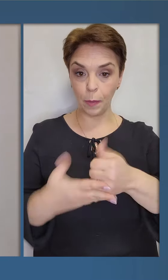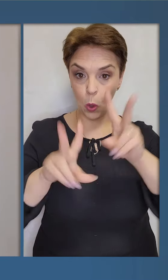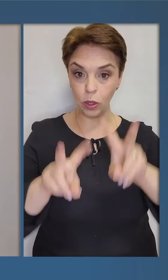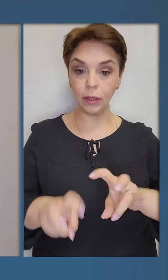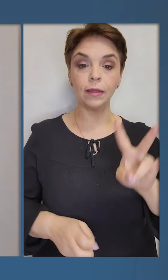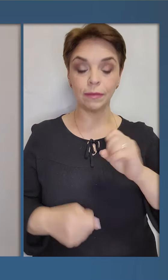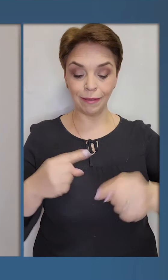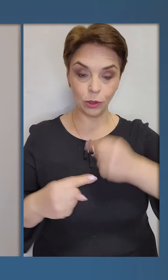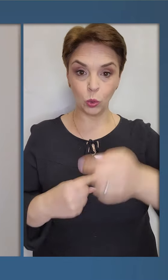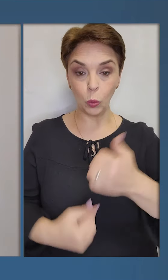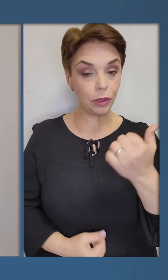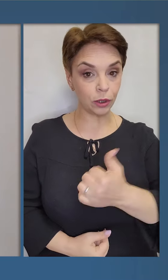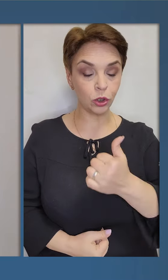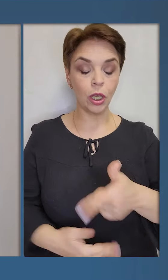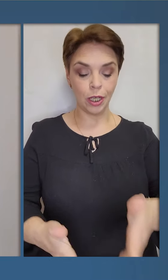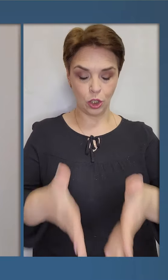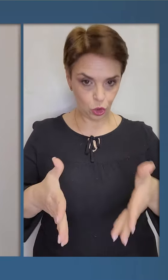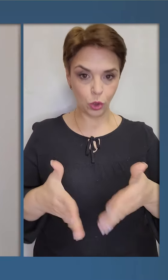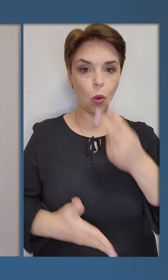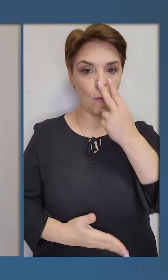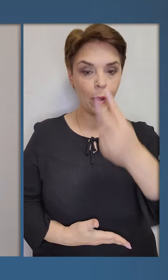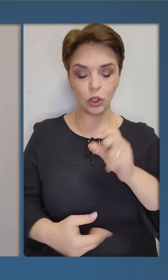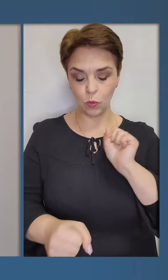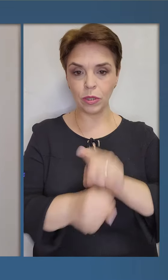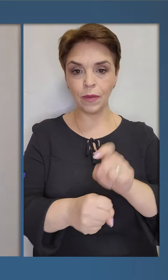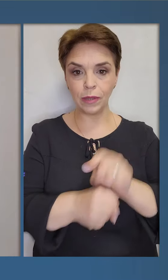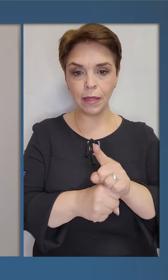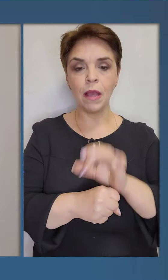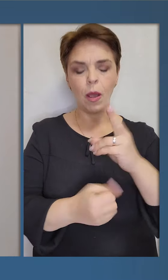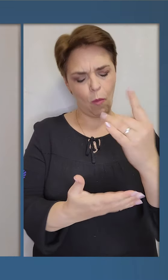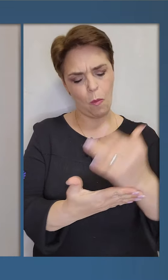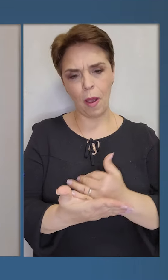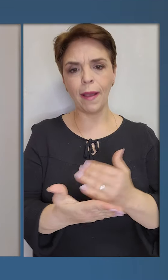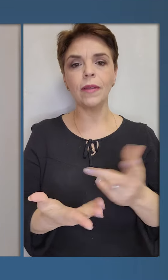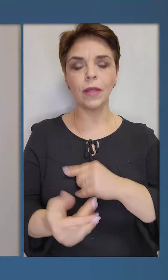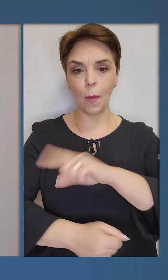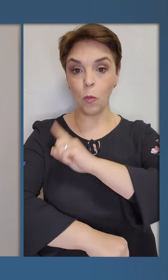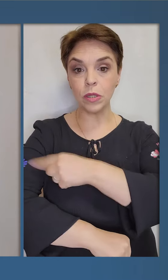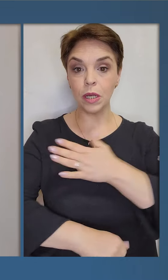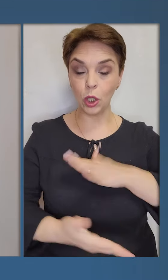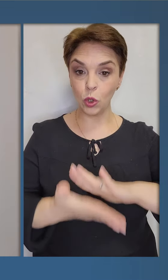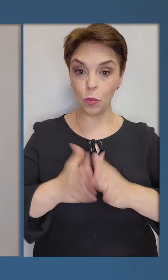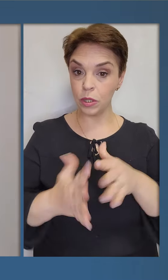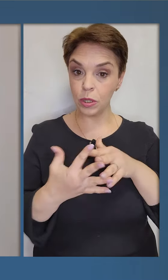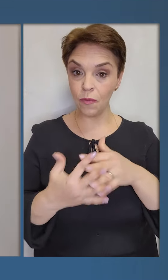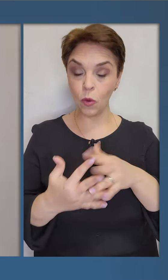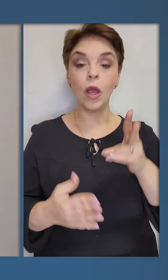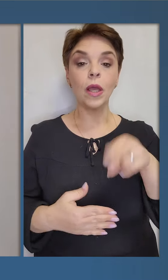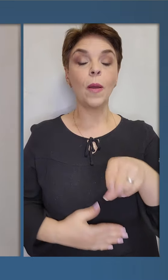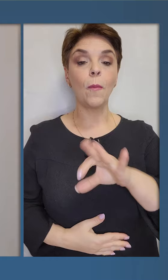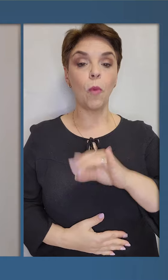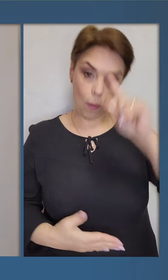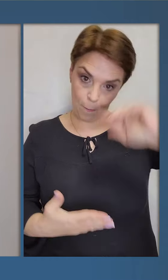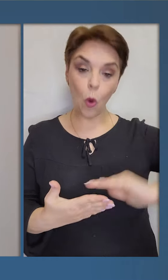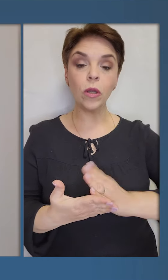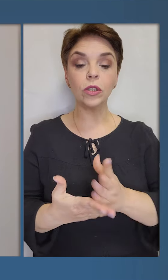наші українські пріоритети на наступні тижні. Чітко бачимо завдання і по пакетах, які посилять наші позиції на